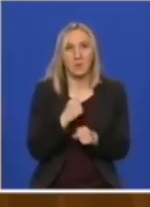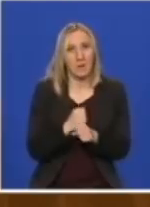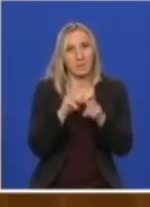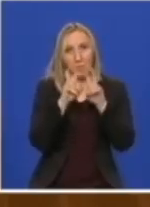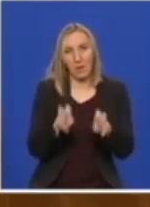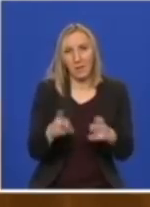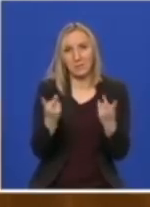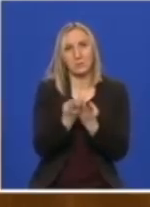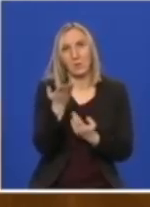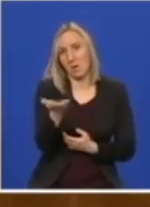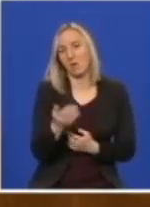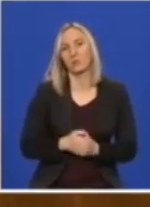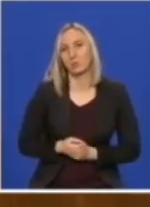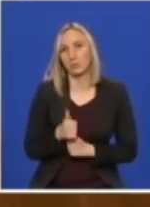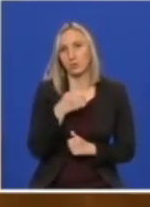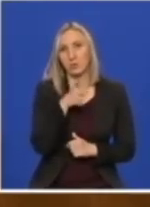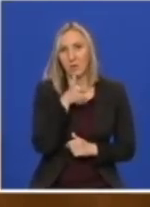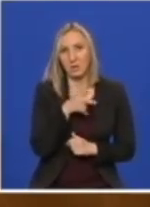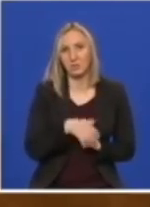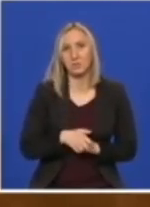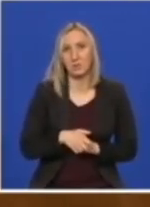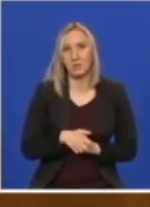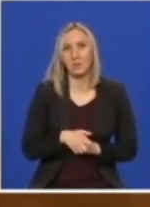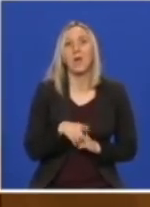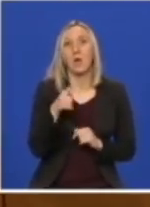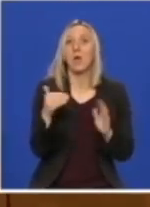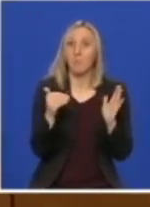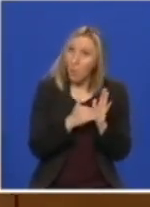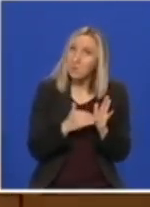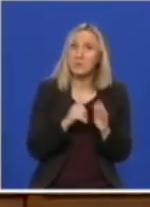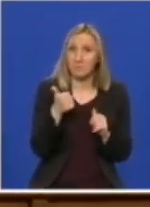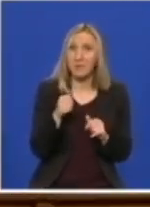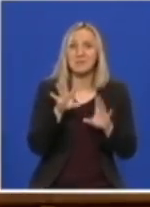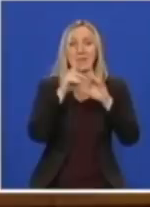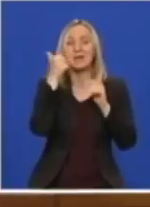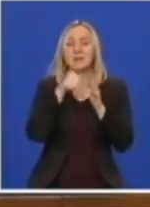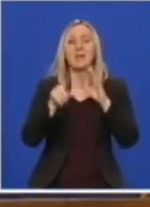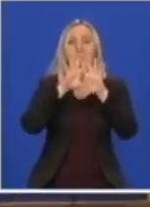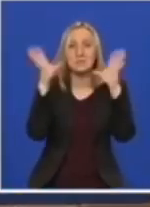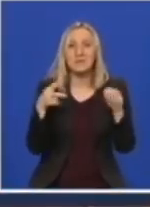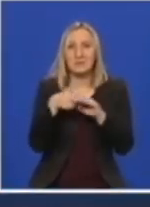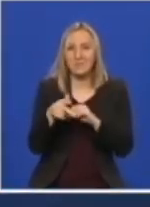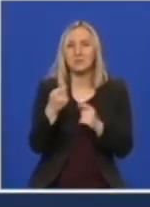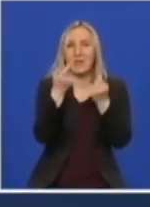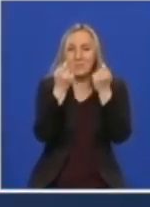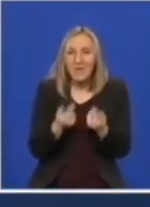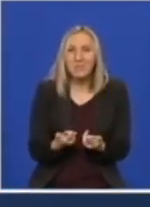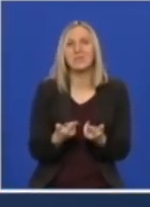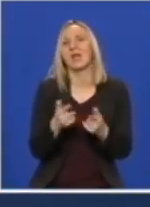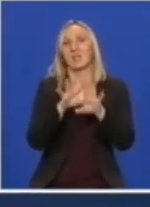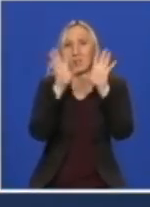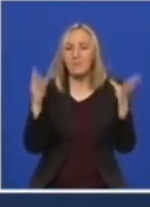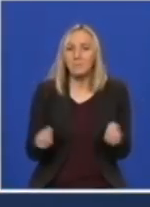analize, a ona jeste i potrebna i neophodna. I kad se jednom sve završi, sve ćemo detaljnije i te različite prediktivne